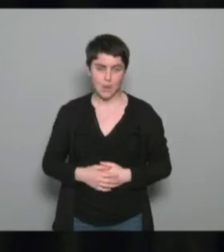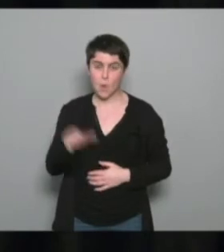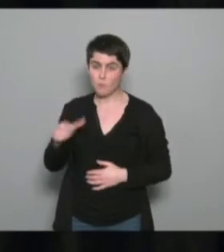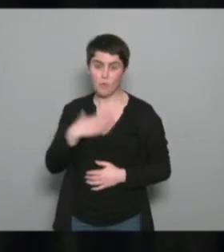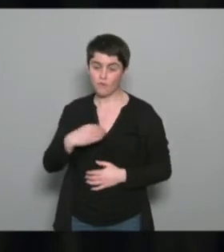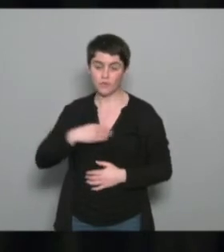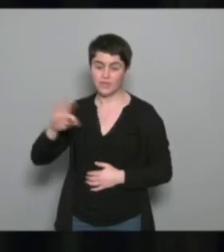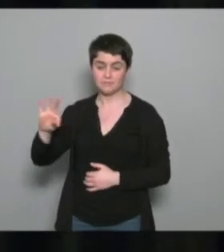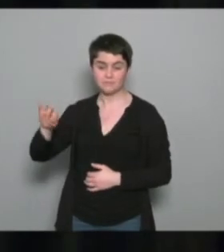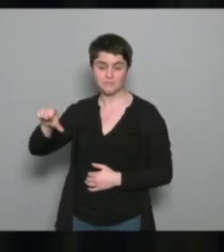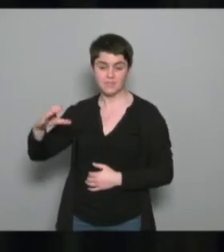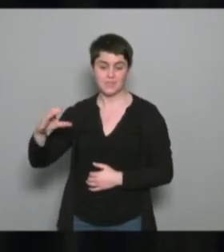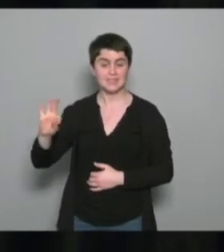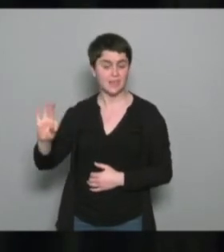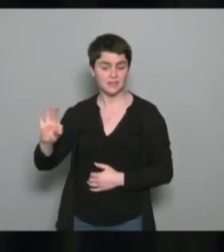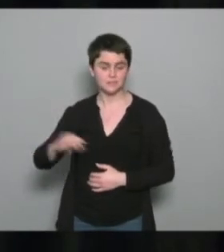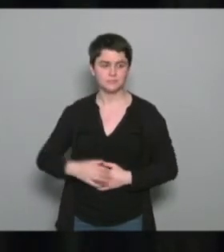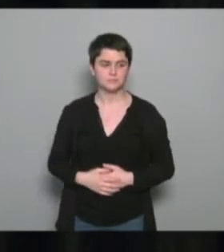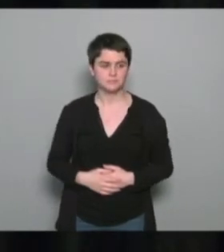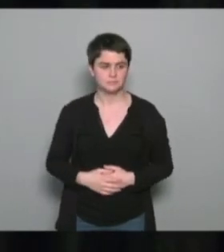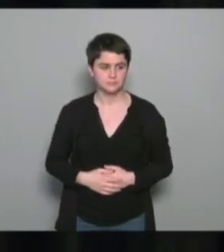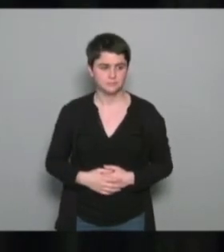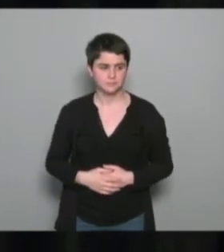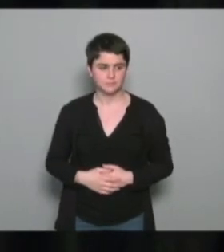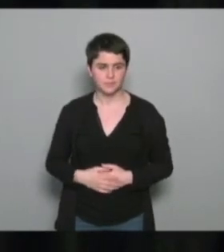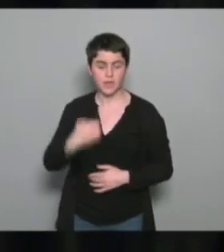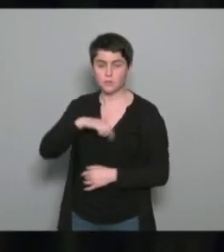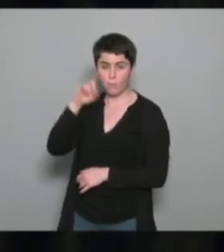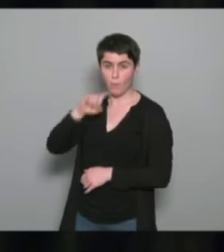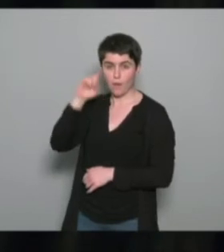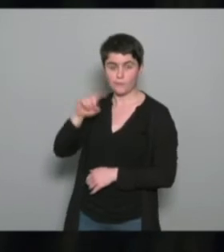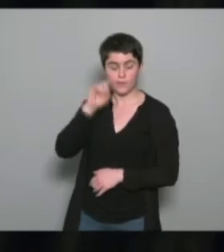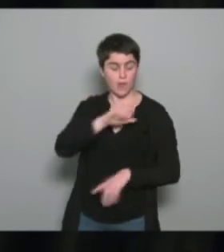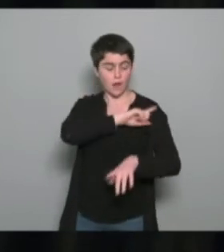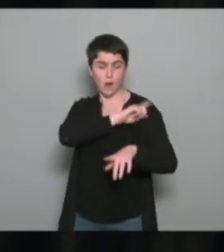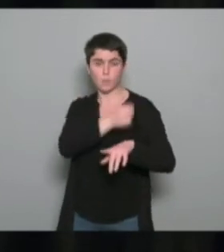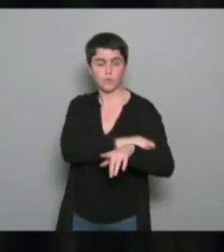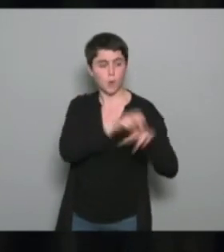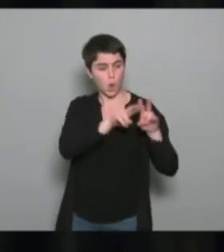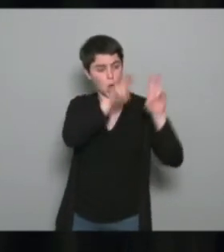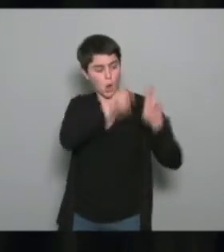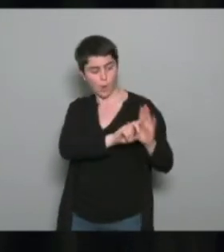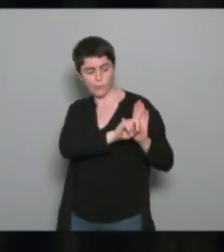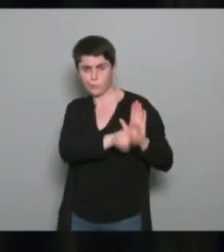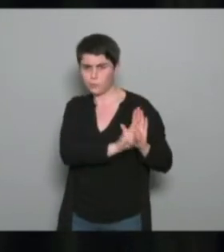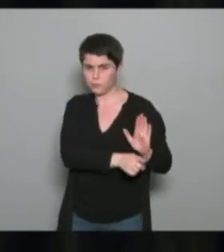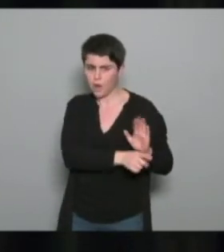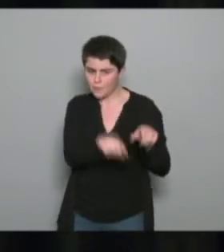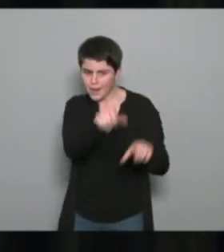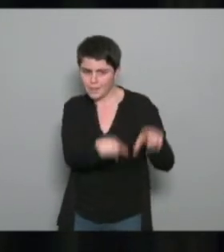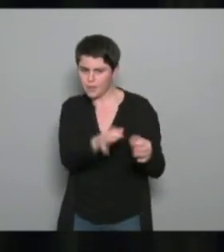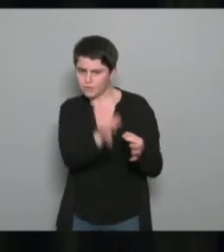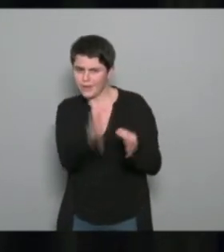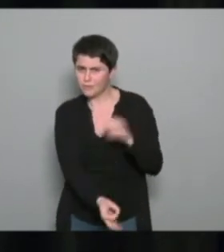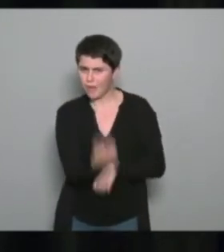Juste pour rebondir en fait nous on l'a constaté sur le sport sur ordonnance en fait les personnes avec lesquelles on a les meilleurs résultats et qui sont les plus